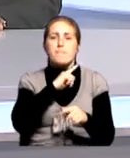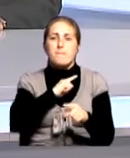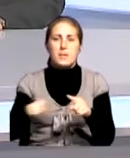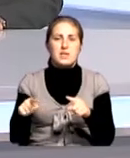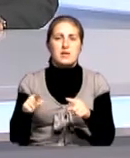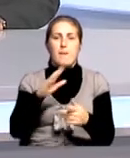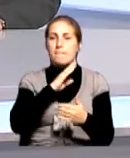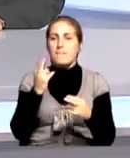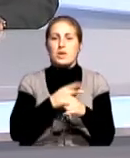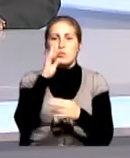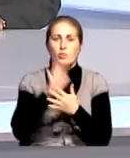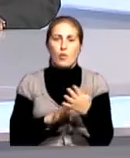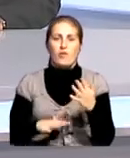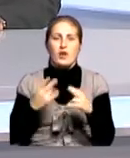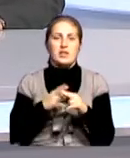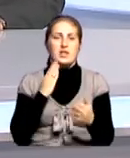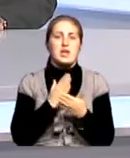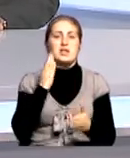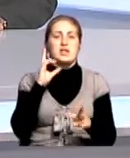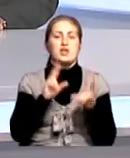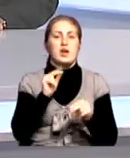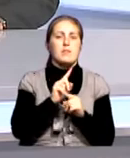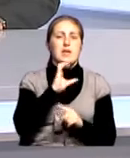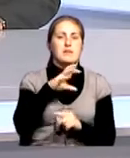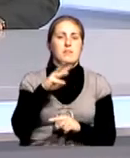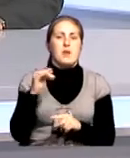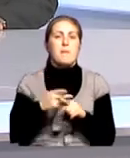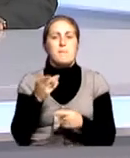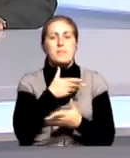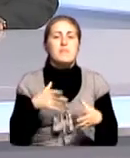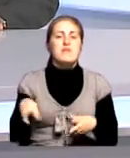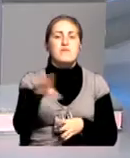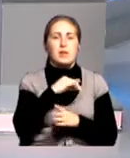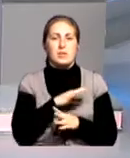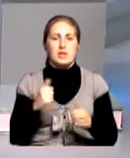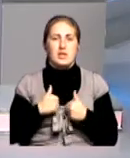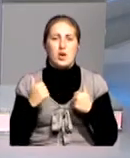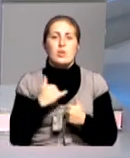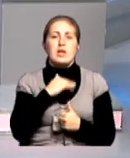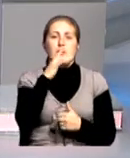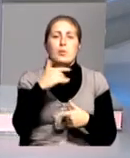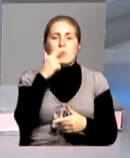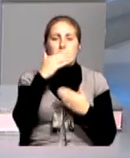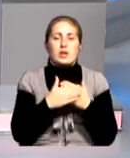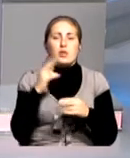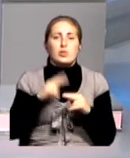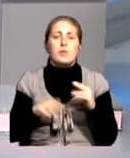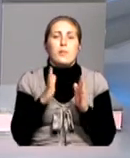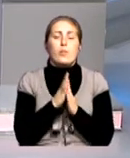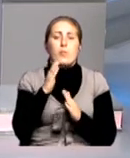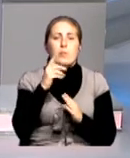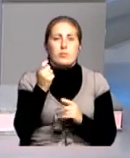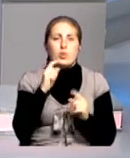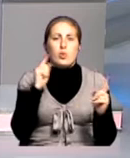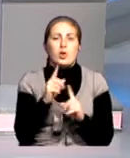есть, конечно, в этом и средства массовой информации. Мы все прилагали массу усилий к этому. Александр, у нас время подходит к концу, но буквально коротко последний